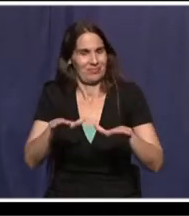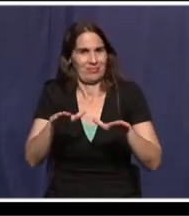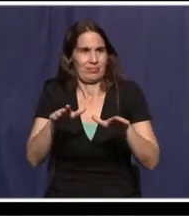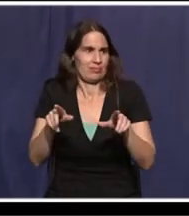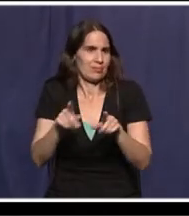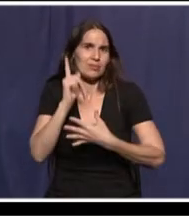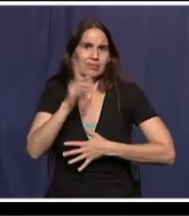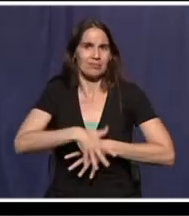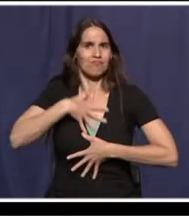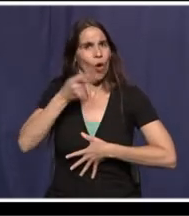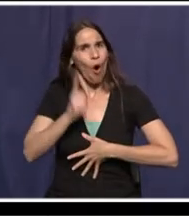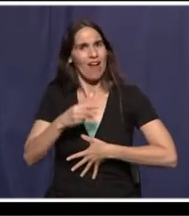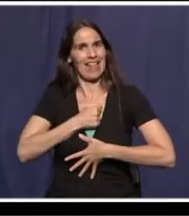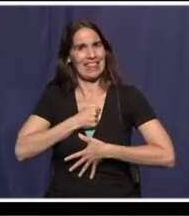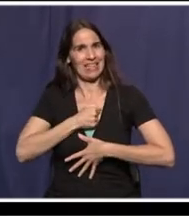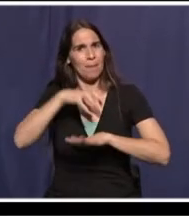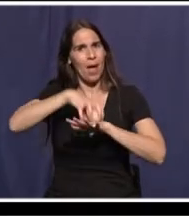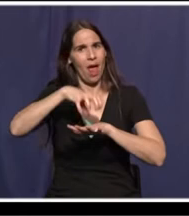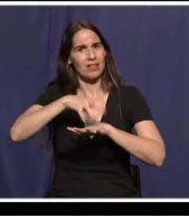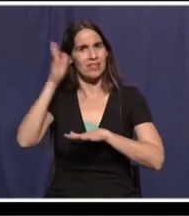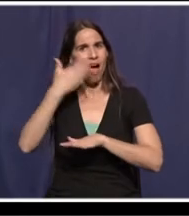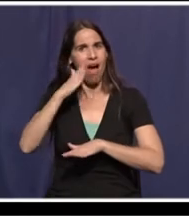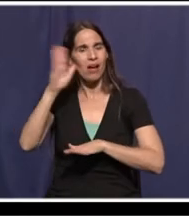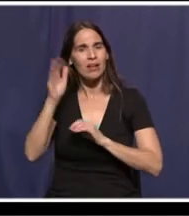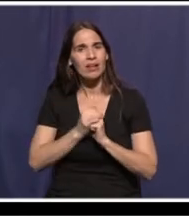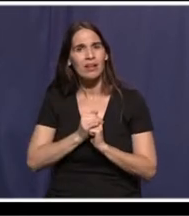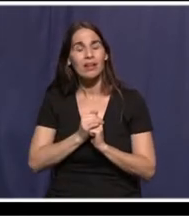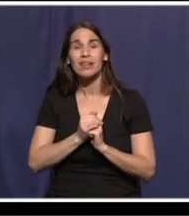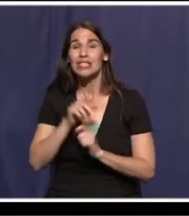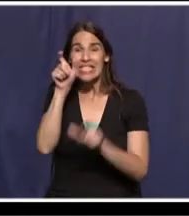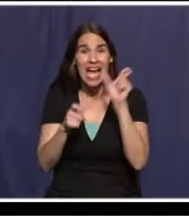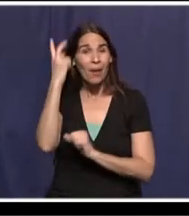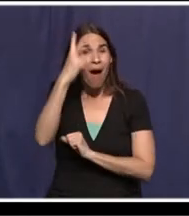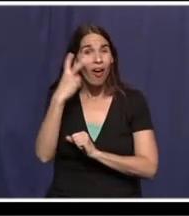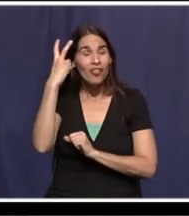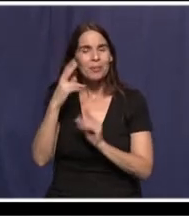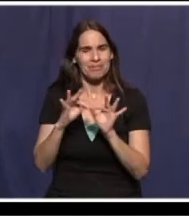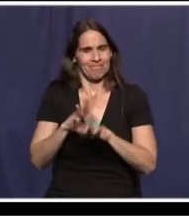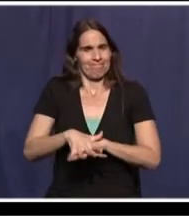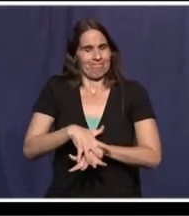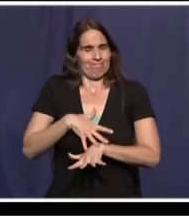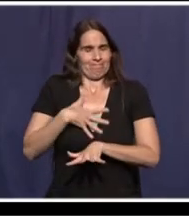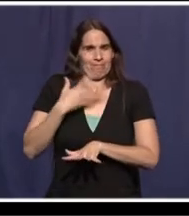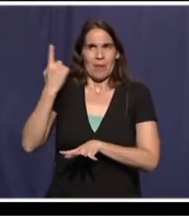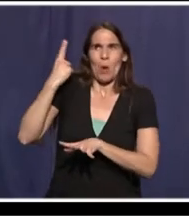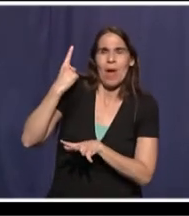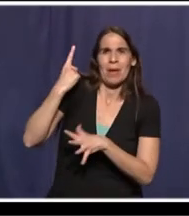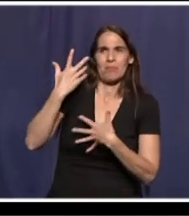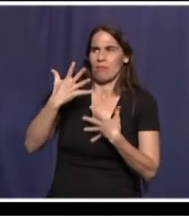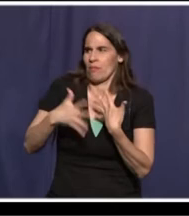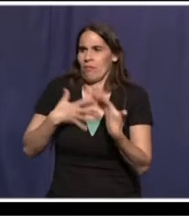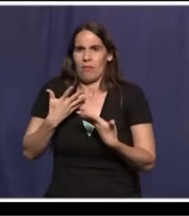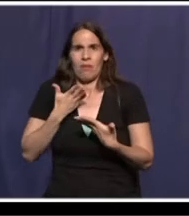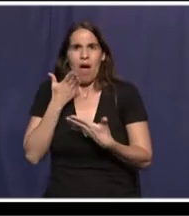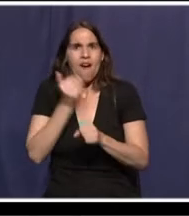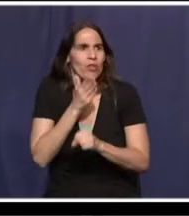חובתם הדתית בלמסג'ד אל-אקסה שהאזרחים הערבים מתחילים להרגיש מיהו ימים ואינם יכולים להגיע